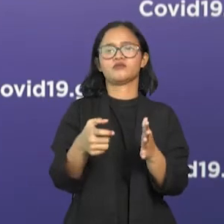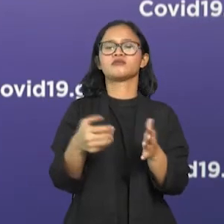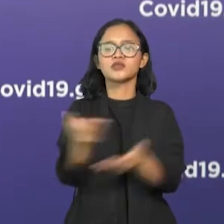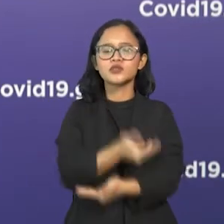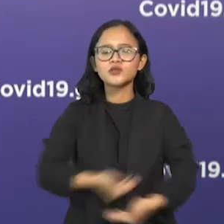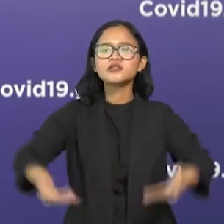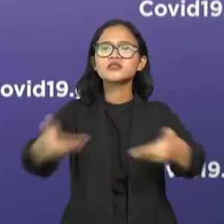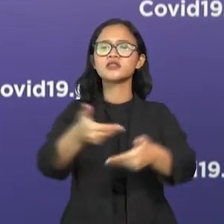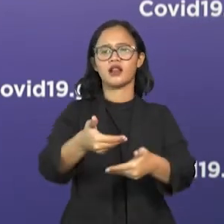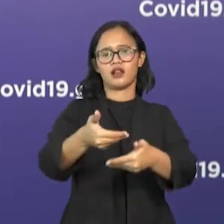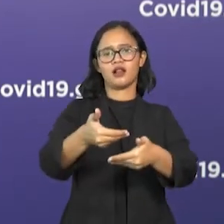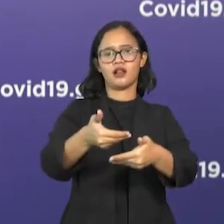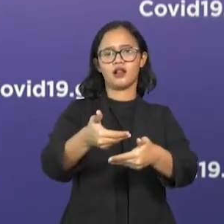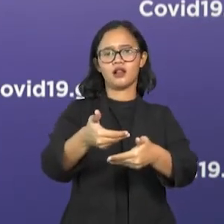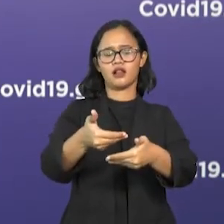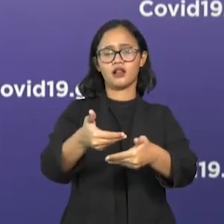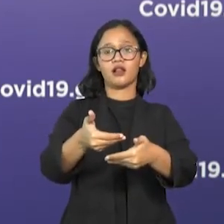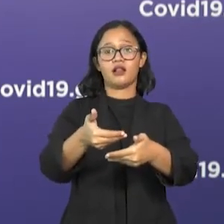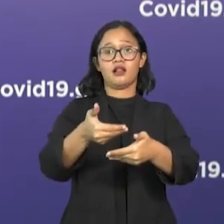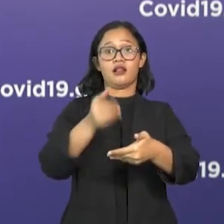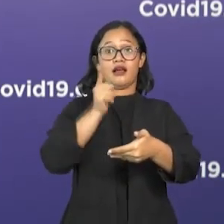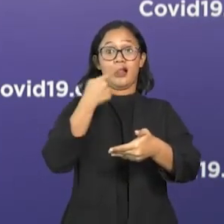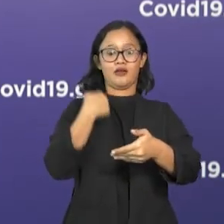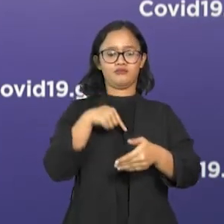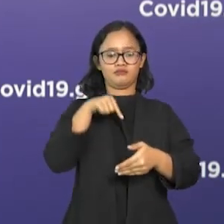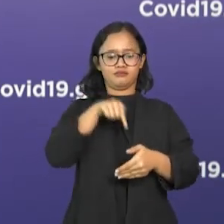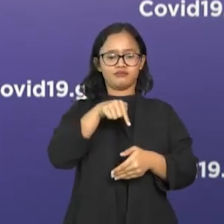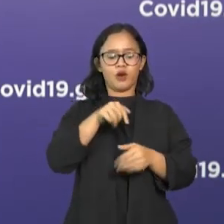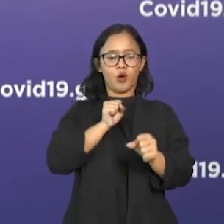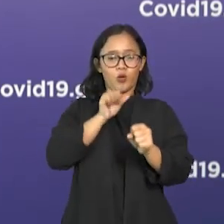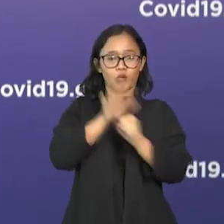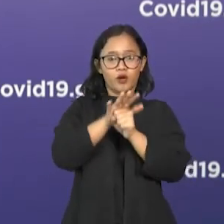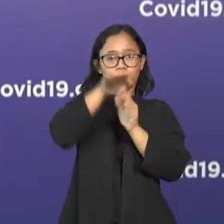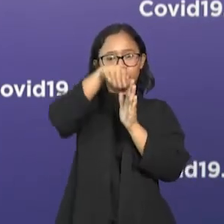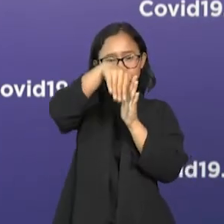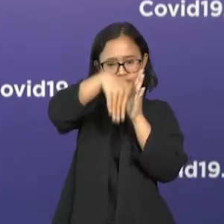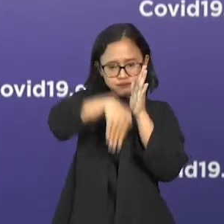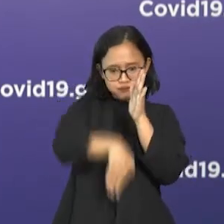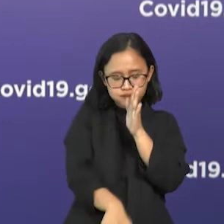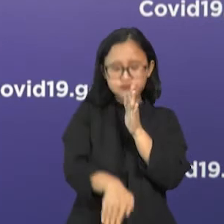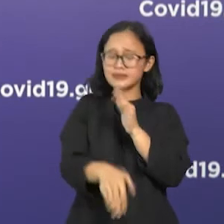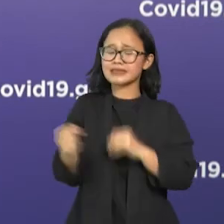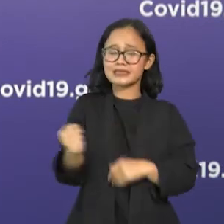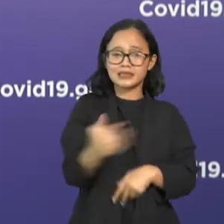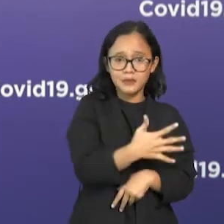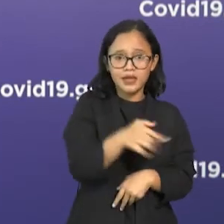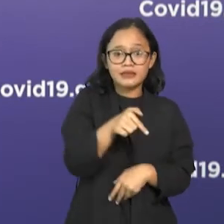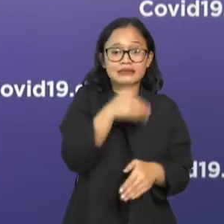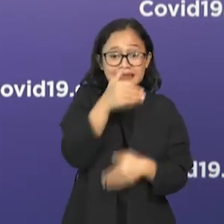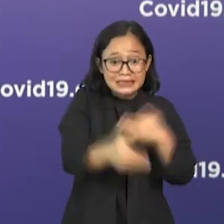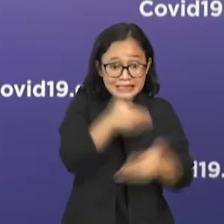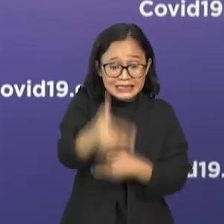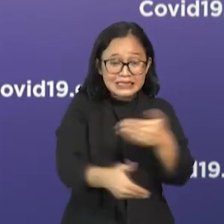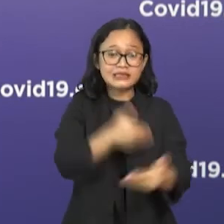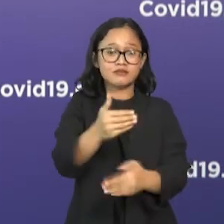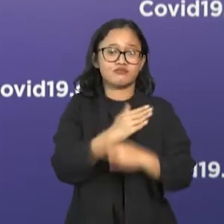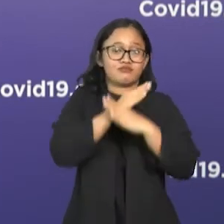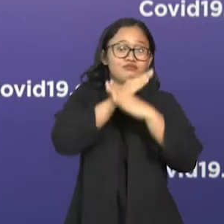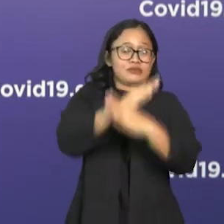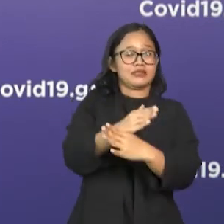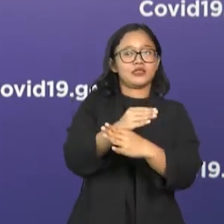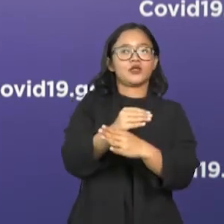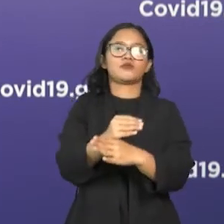Oleh karena itu, semakin cepat kita bisa menekan angka COVID-19 ini, semakin kita cepat bisa